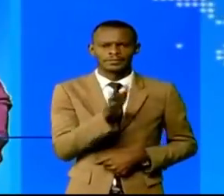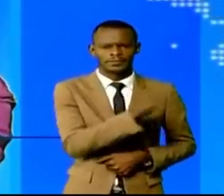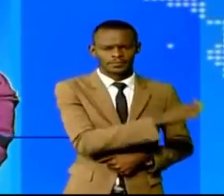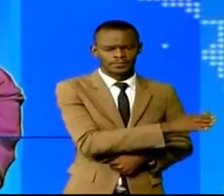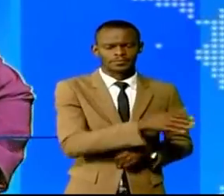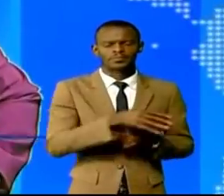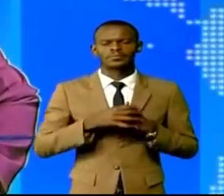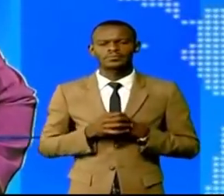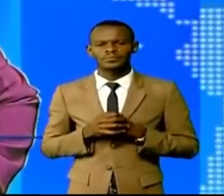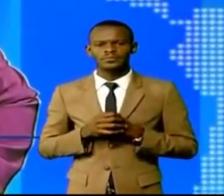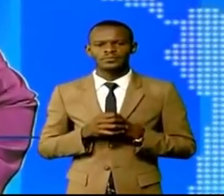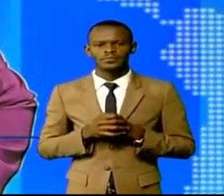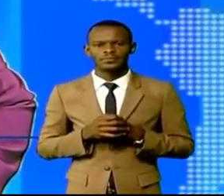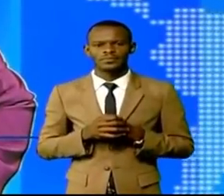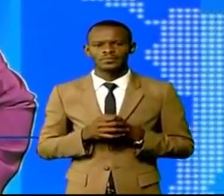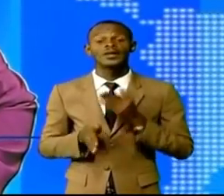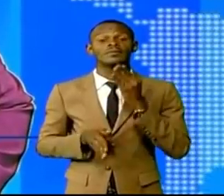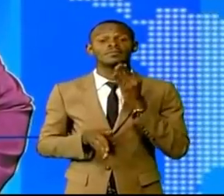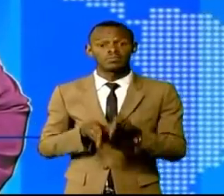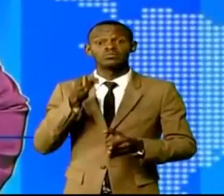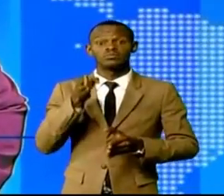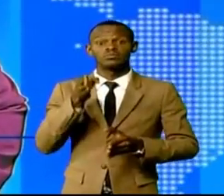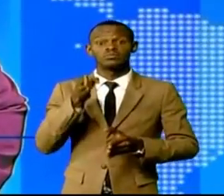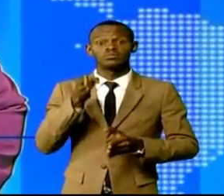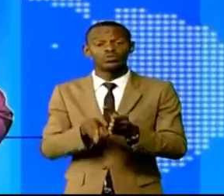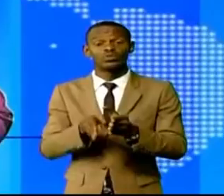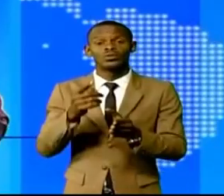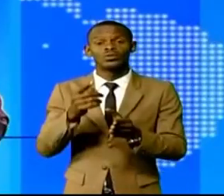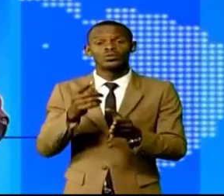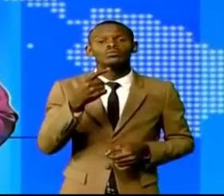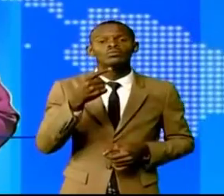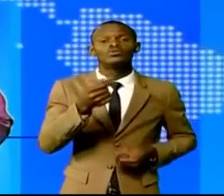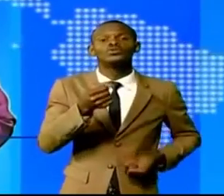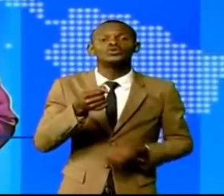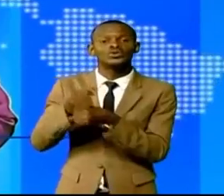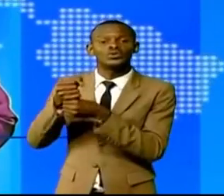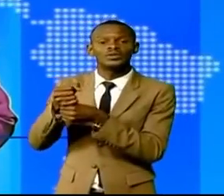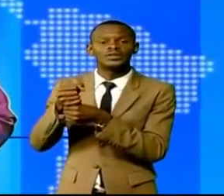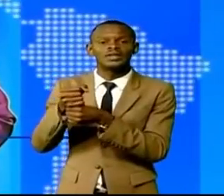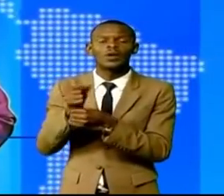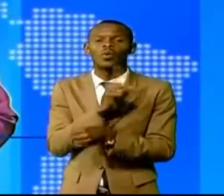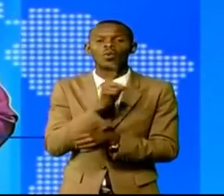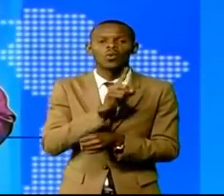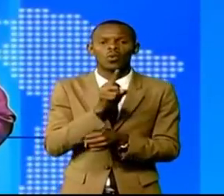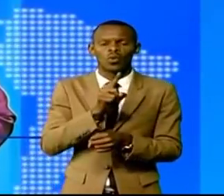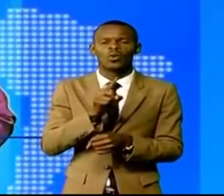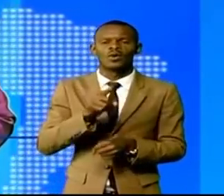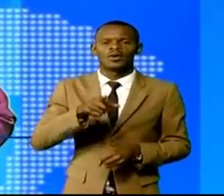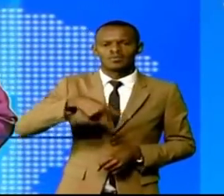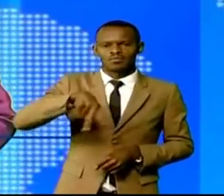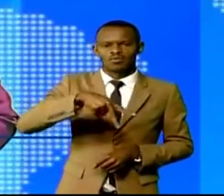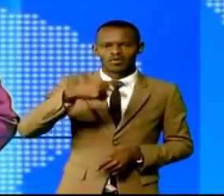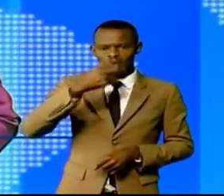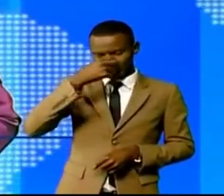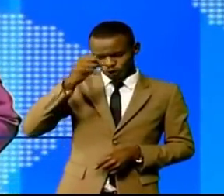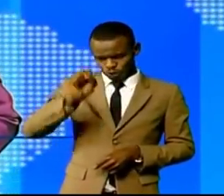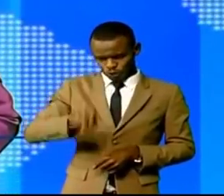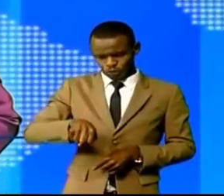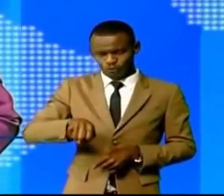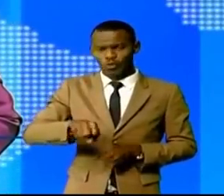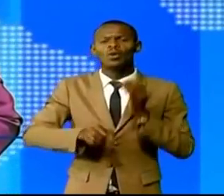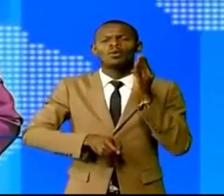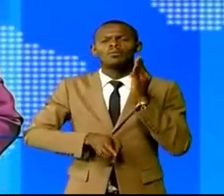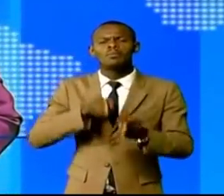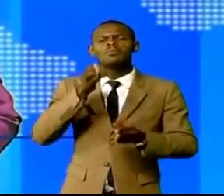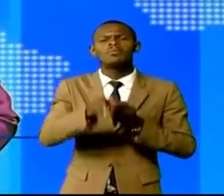Une marche de soutien a été organisée par la population d'Ozongo dans la province du Sud Kivu. Ces derniers remercient le président de la